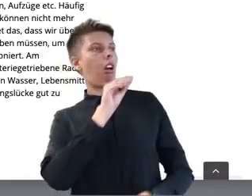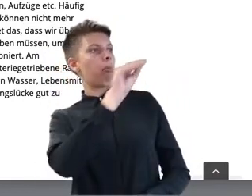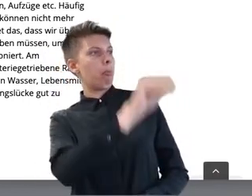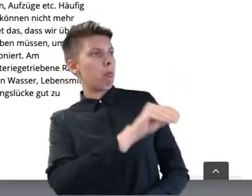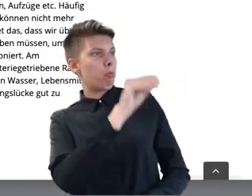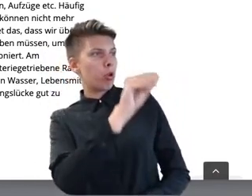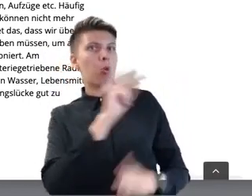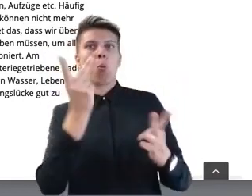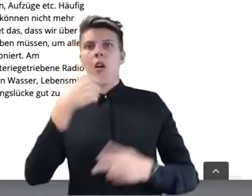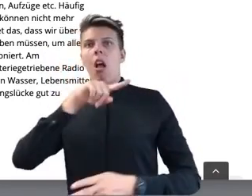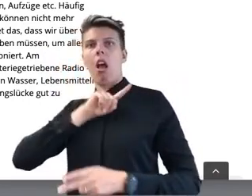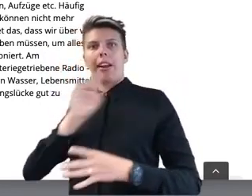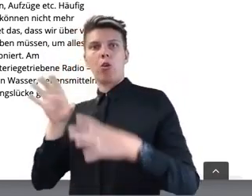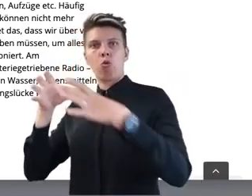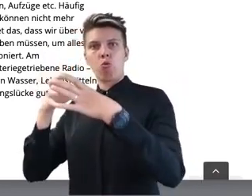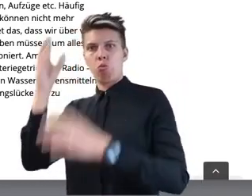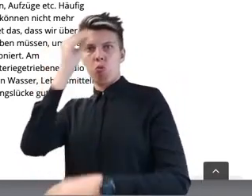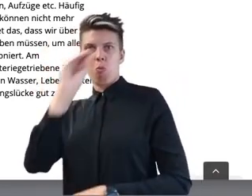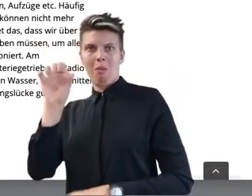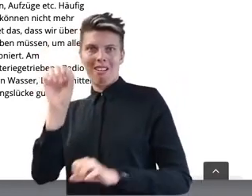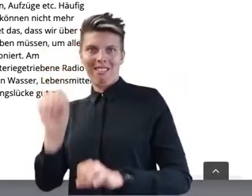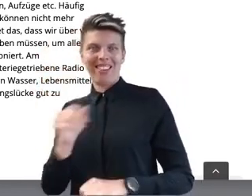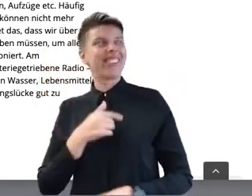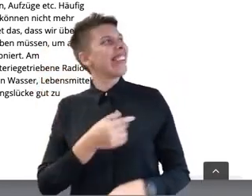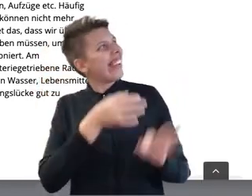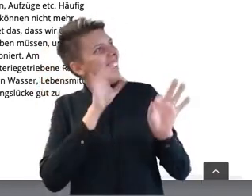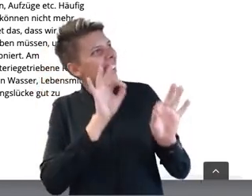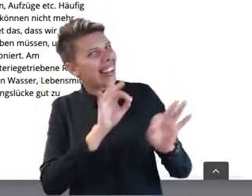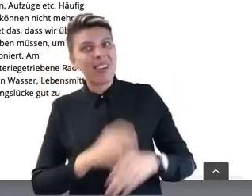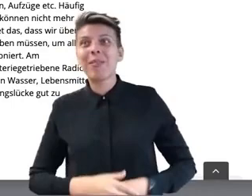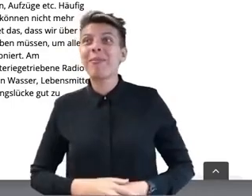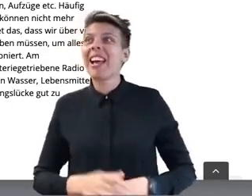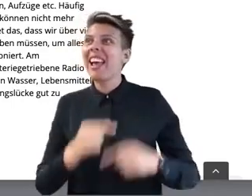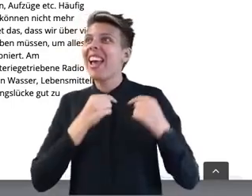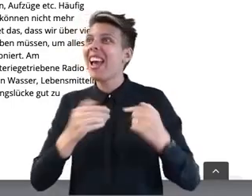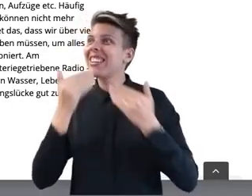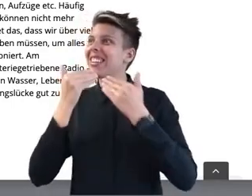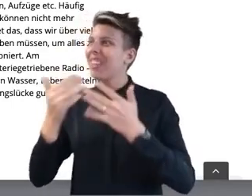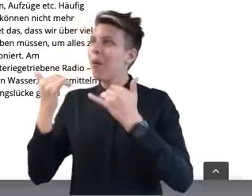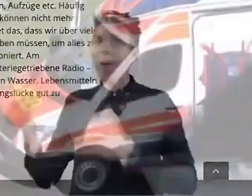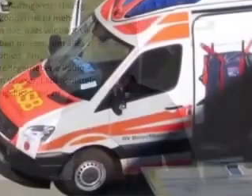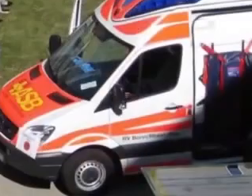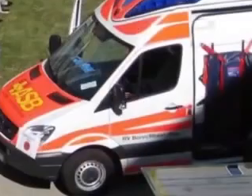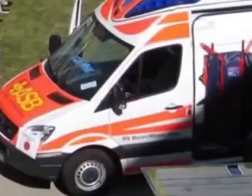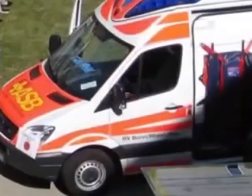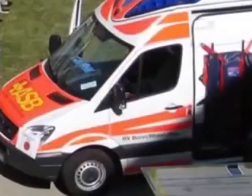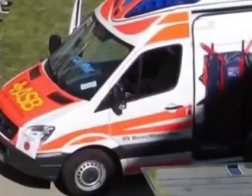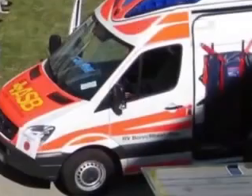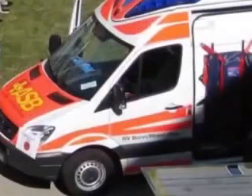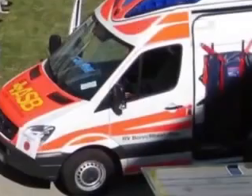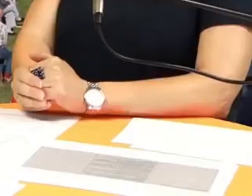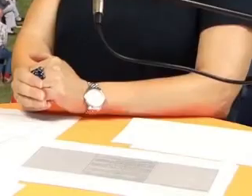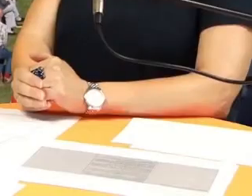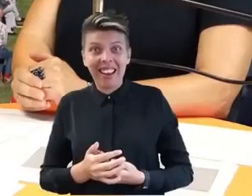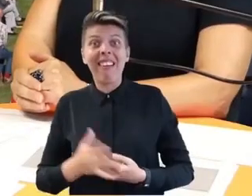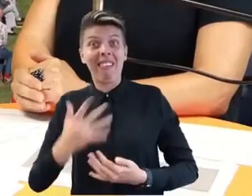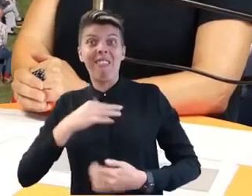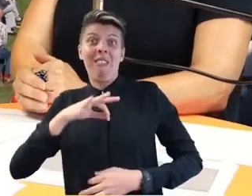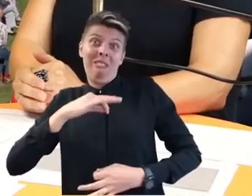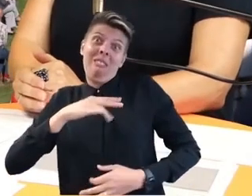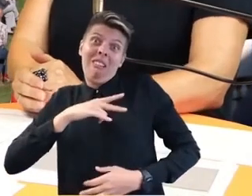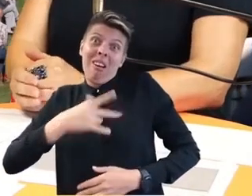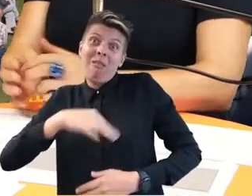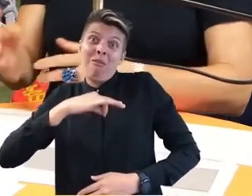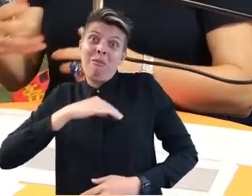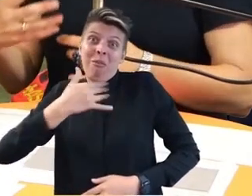Ihre entsprechende Kommune. Ja. Ganz genau. Ja, herzlichen Dank für das Gespräch. Das war sehr interessant